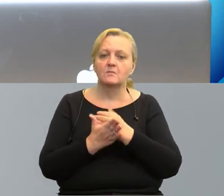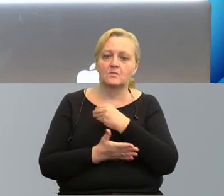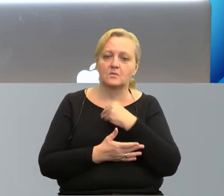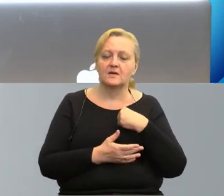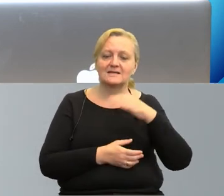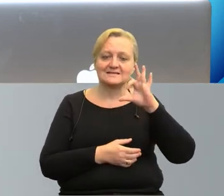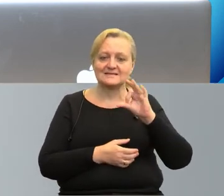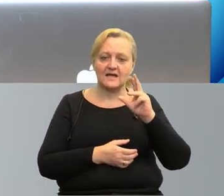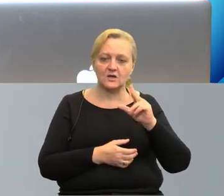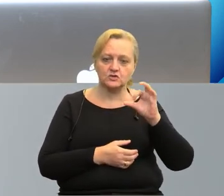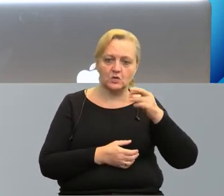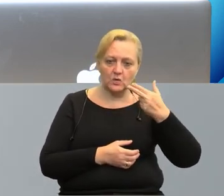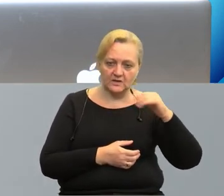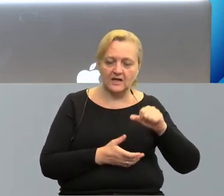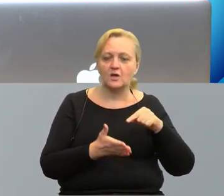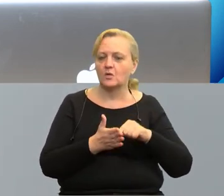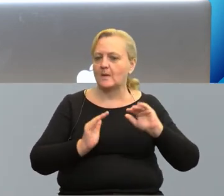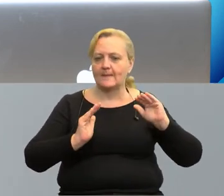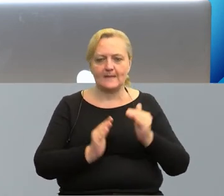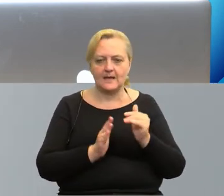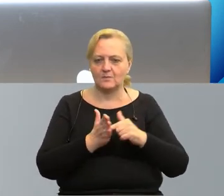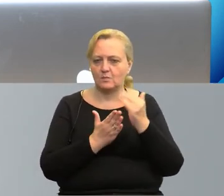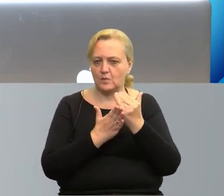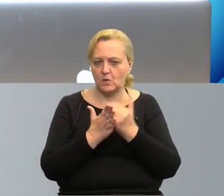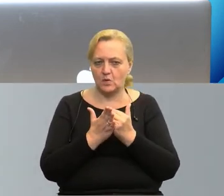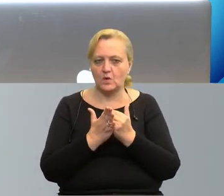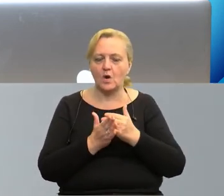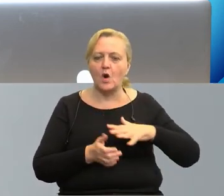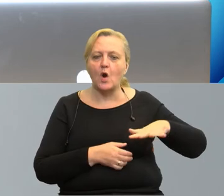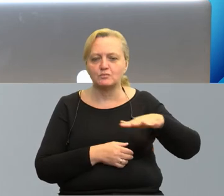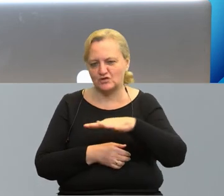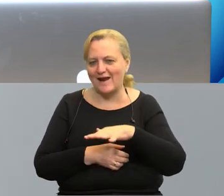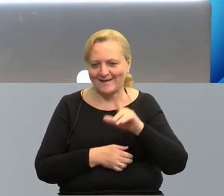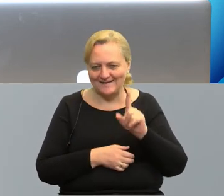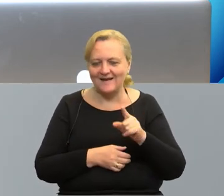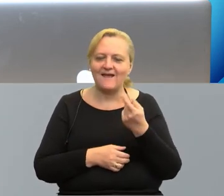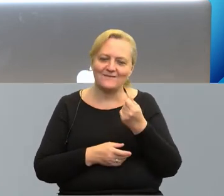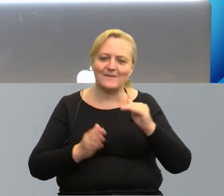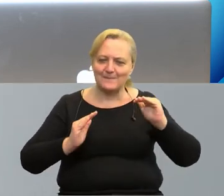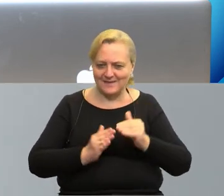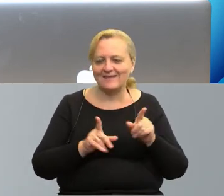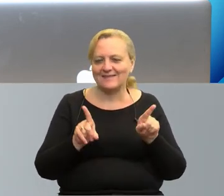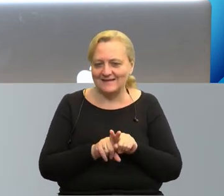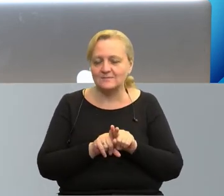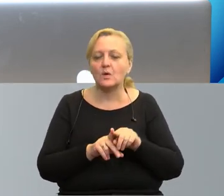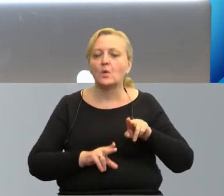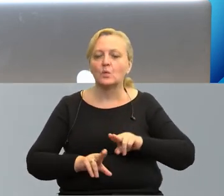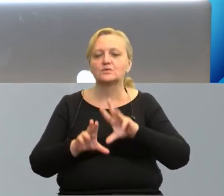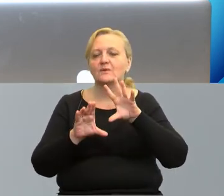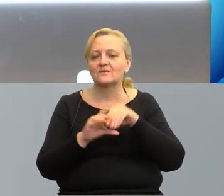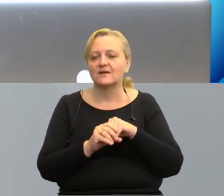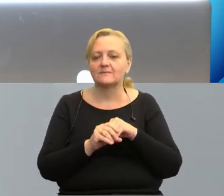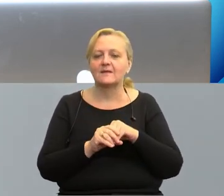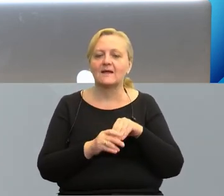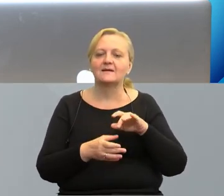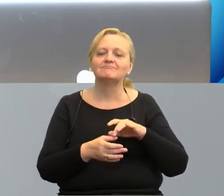Polska Saksonia jest tym najmniejszym programem obszarowo i kwotowo. Uczestniczą w nim